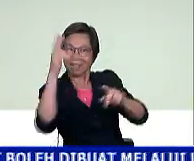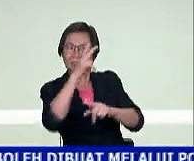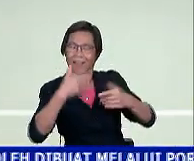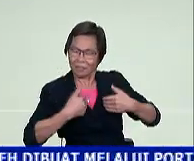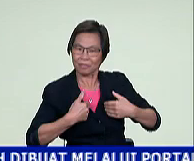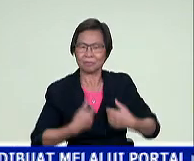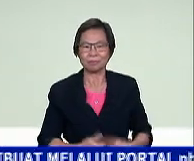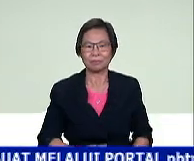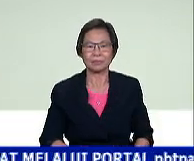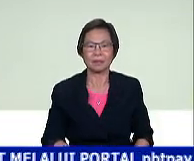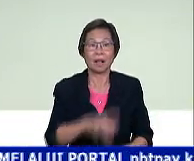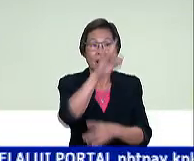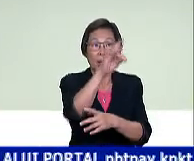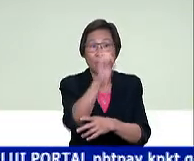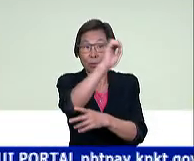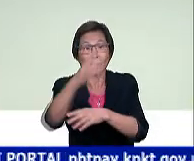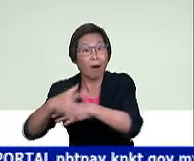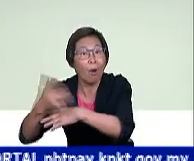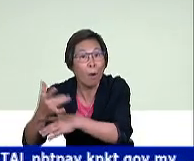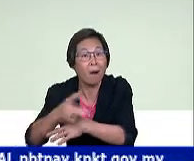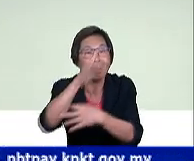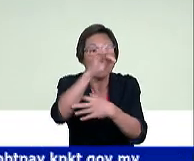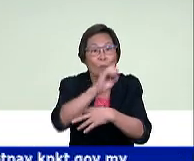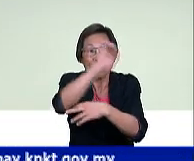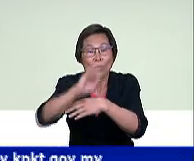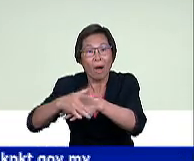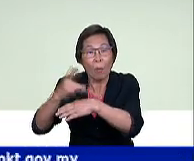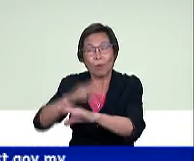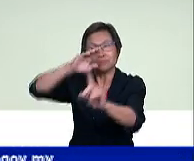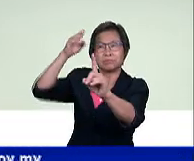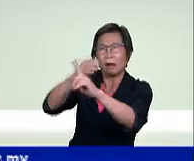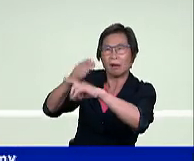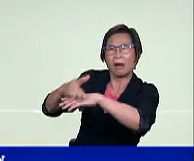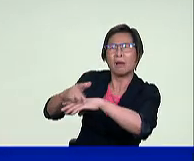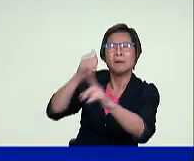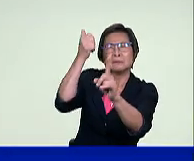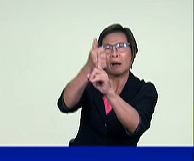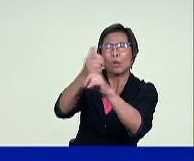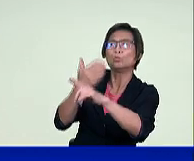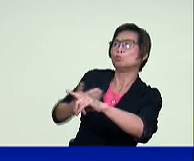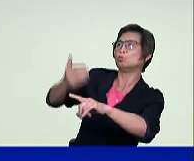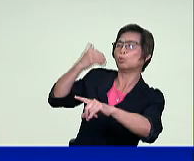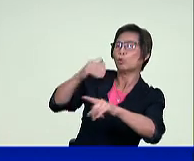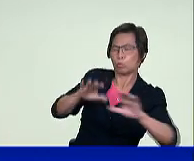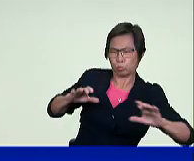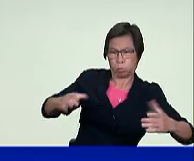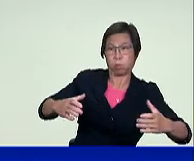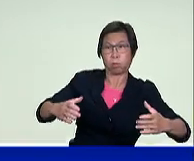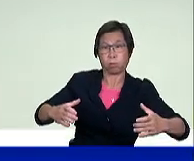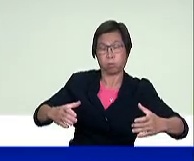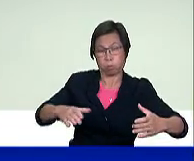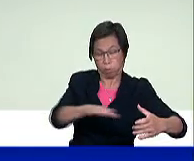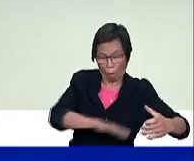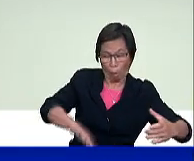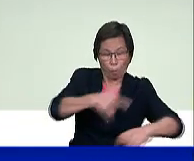80% yang lebih awal daripada target asalnya dan untuk imuniti kelompok dewasa